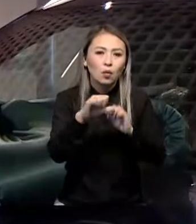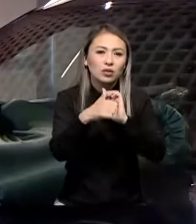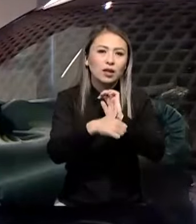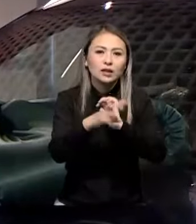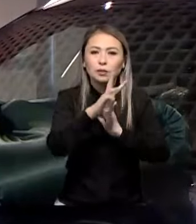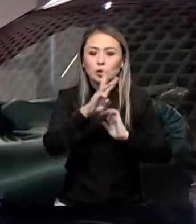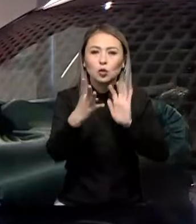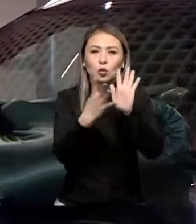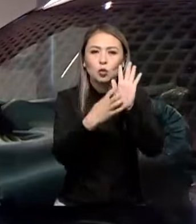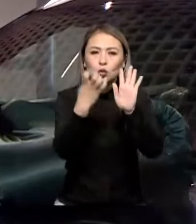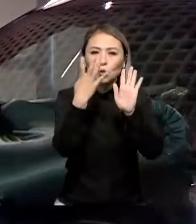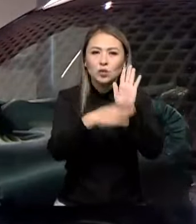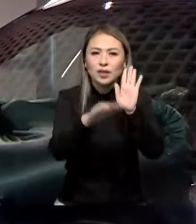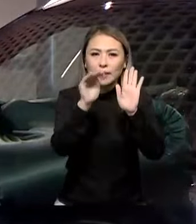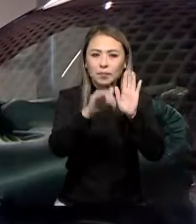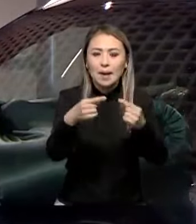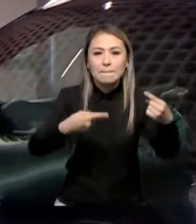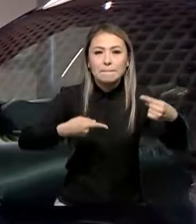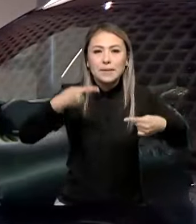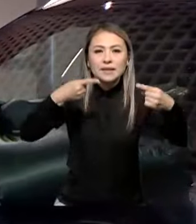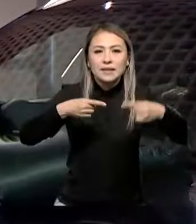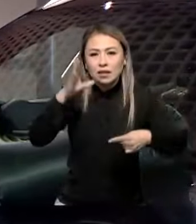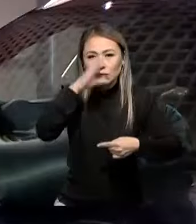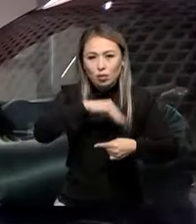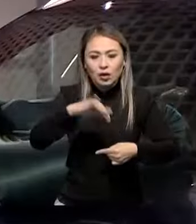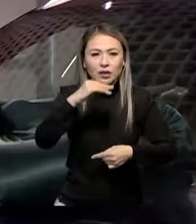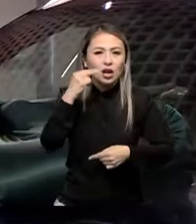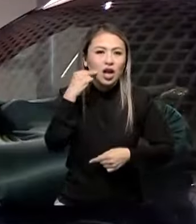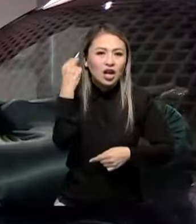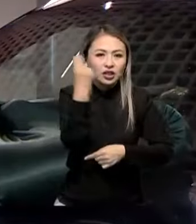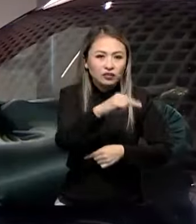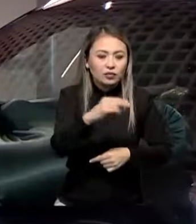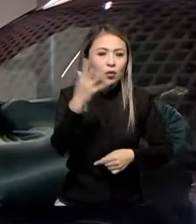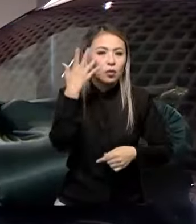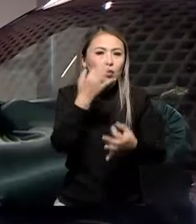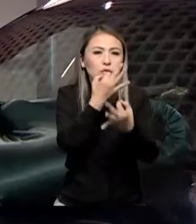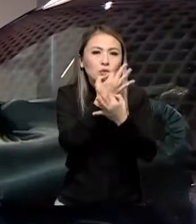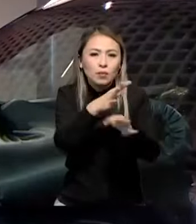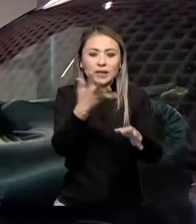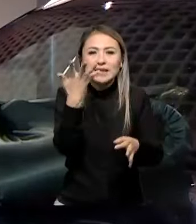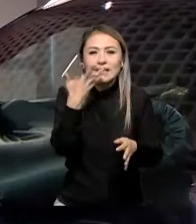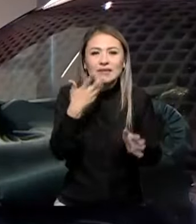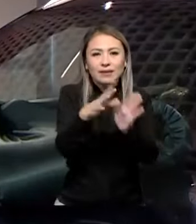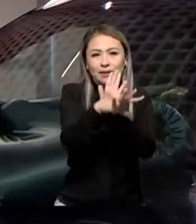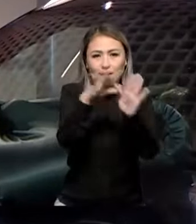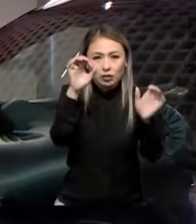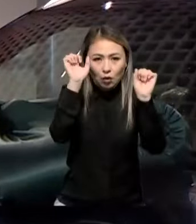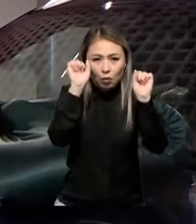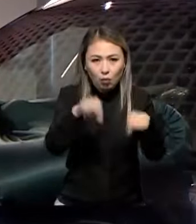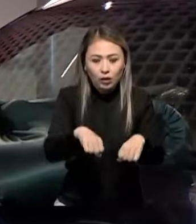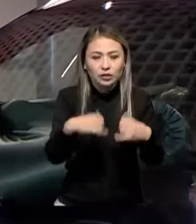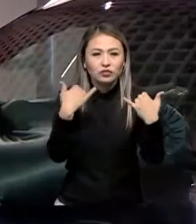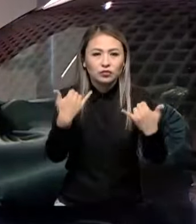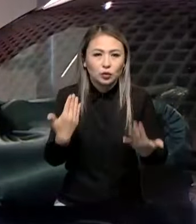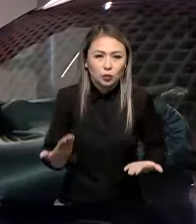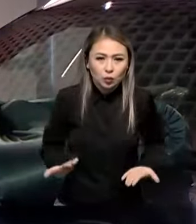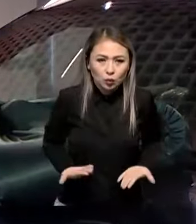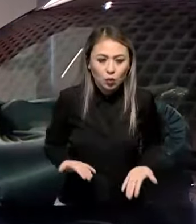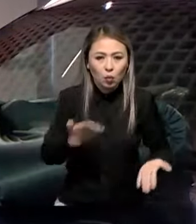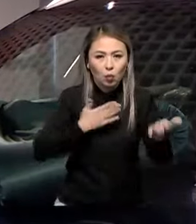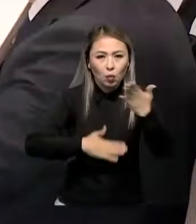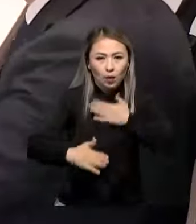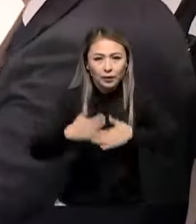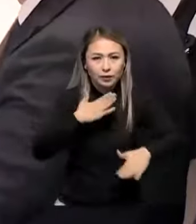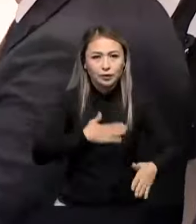990 мүмкінгеден басталады. Бұл басекеге қабілетті және сапалы өнім. Тұтнушылар кез келген түсі таңдайлады. Барлығы қол жетімді тұрғындарды қуанышпен